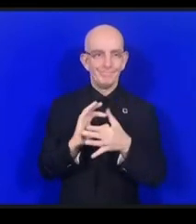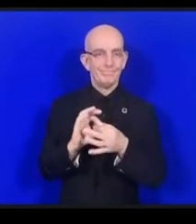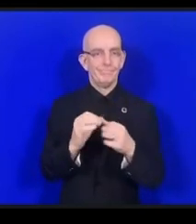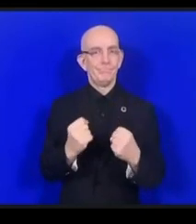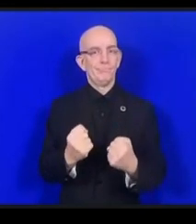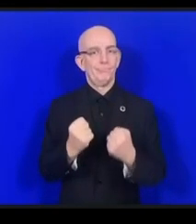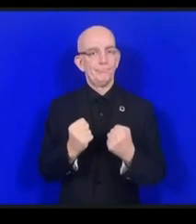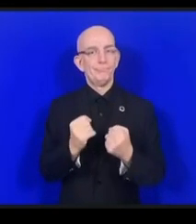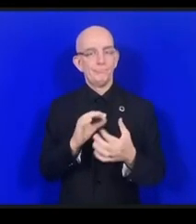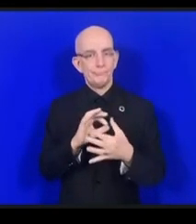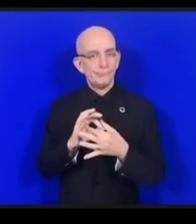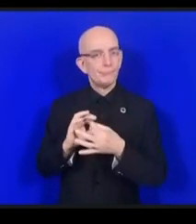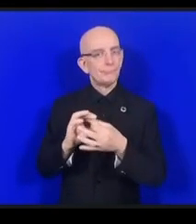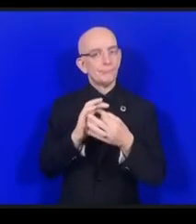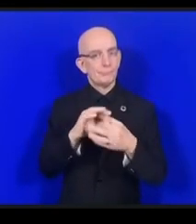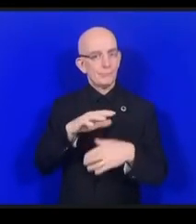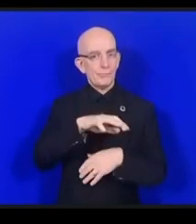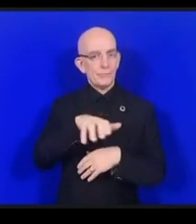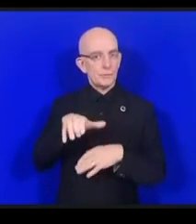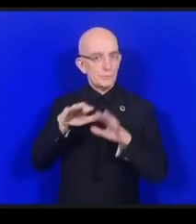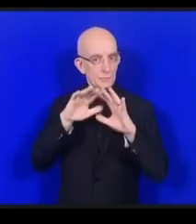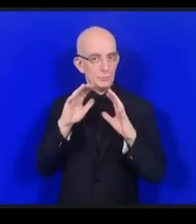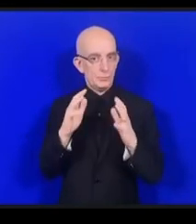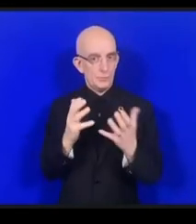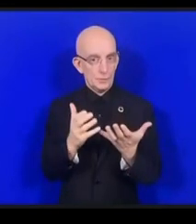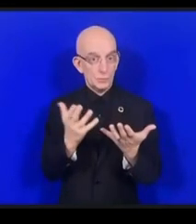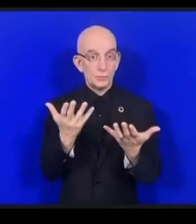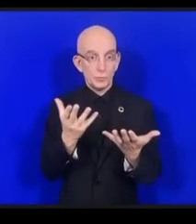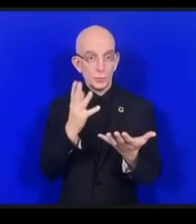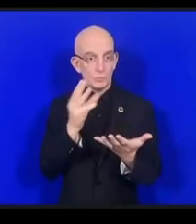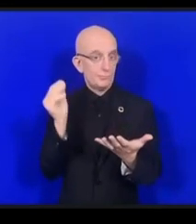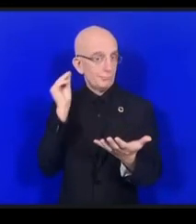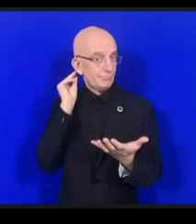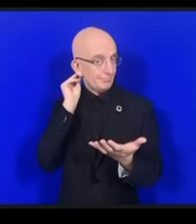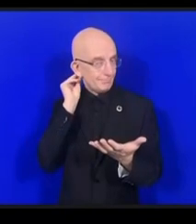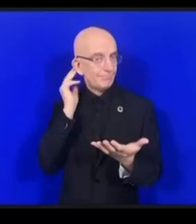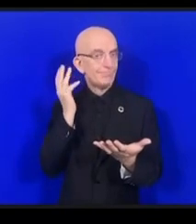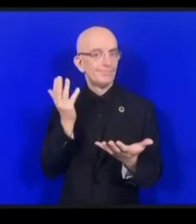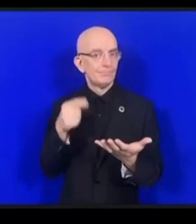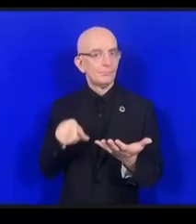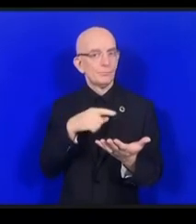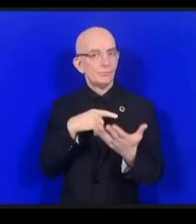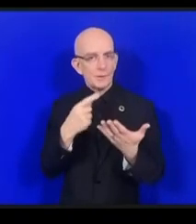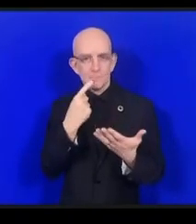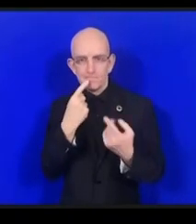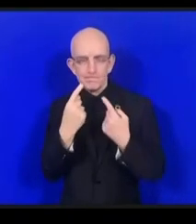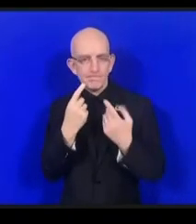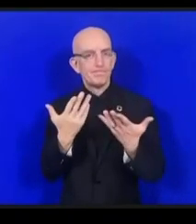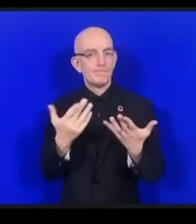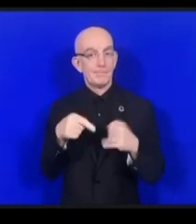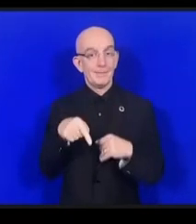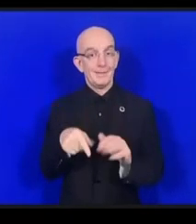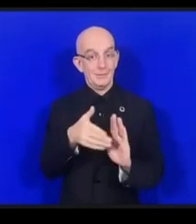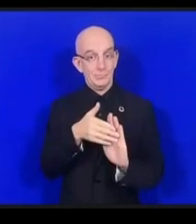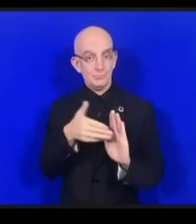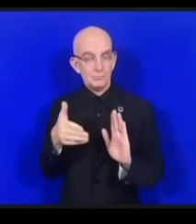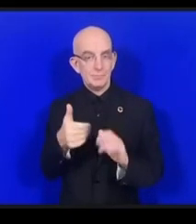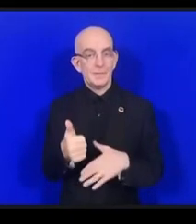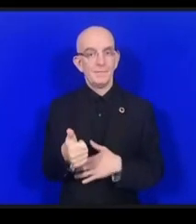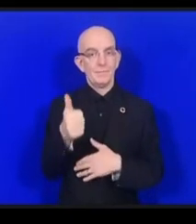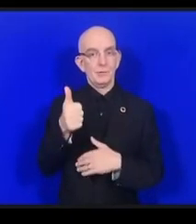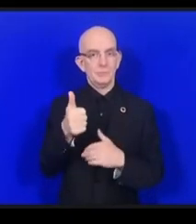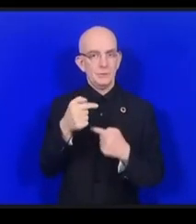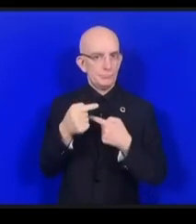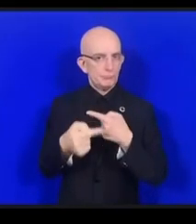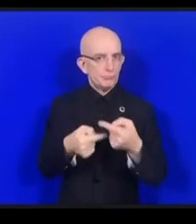de commencer avec cette séance pour libérer le potentiel du réseau de coalitions dynamiques et